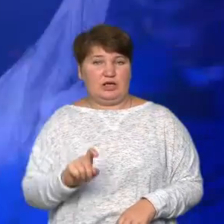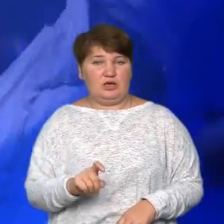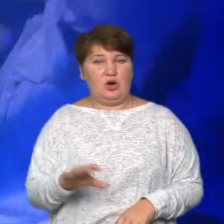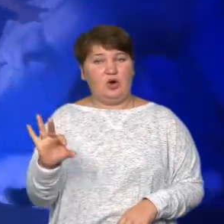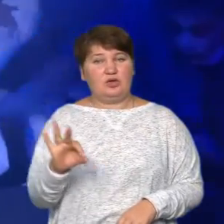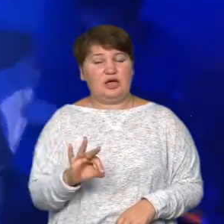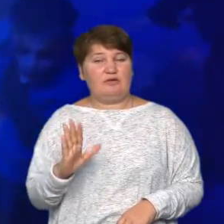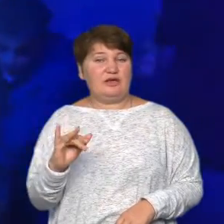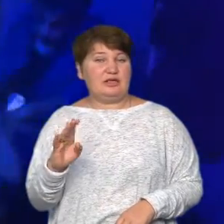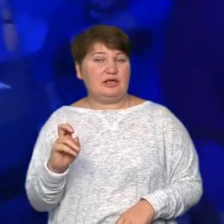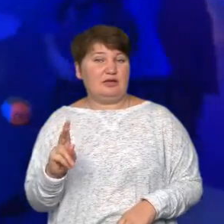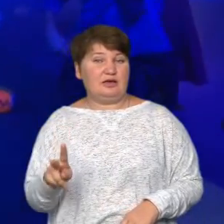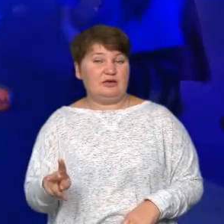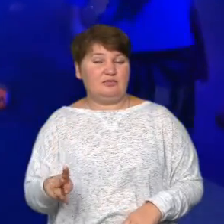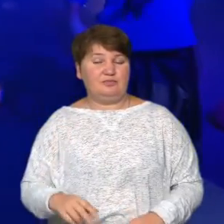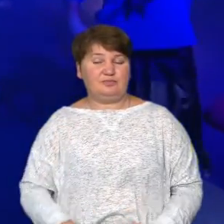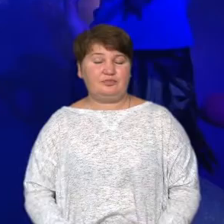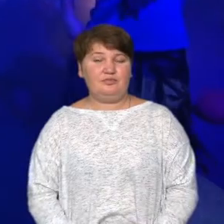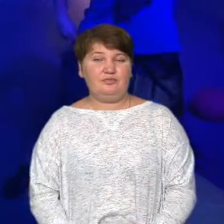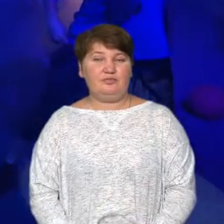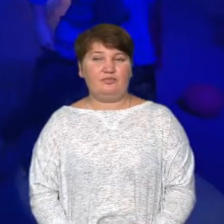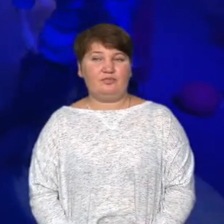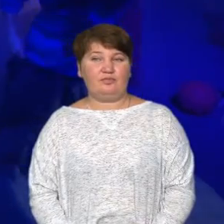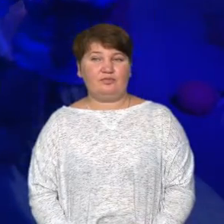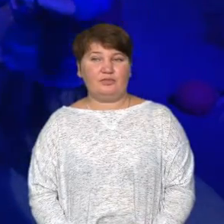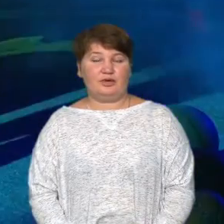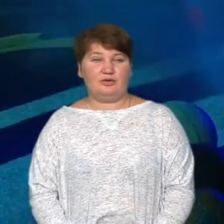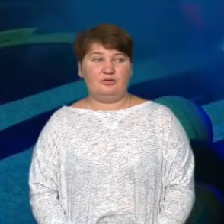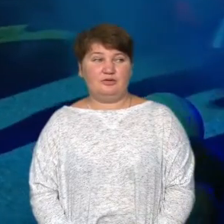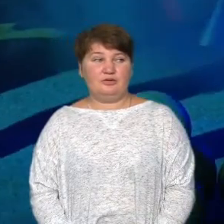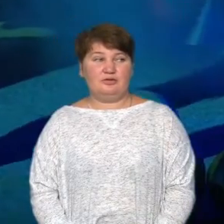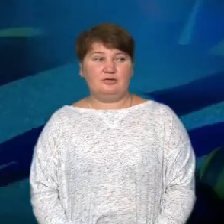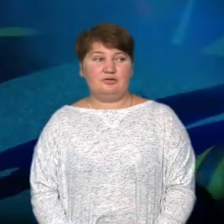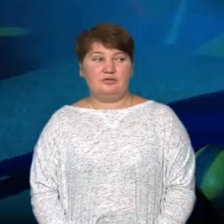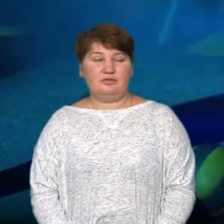Василик, Андрій Шостикевич, новини на Суспільному, Івано-Франківськ.